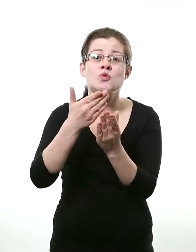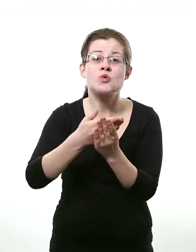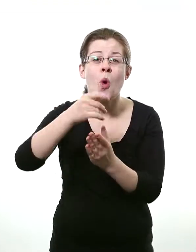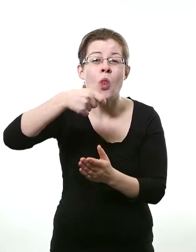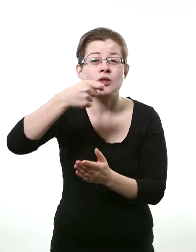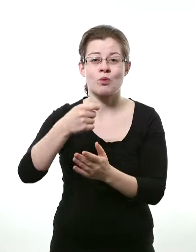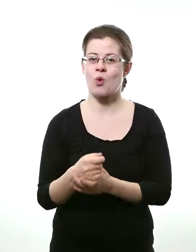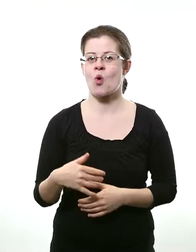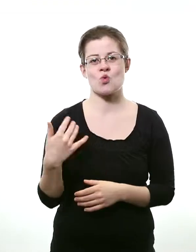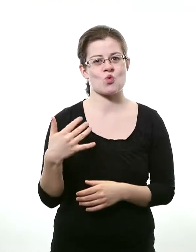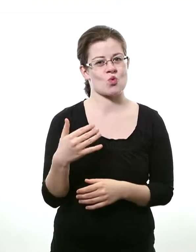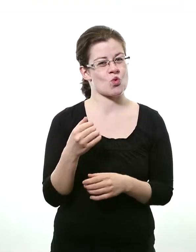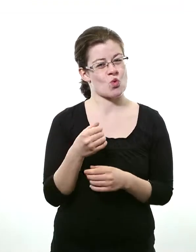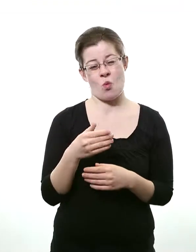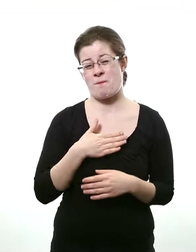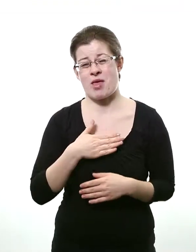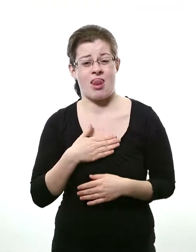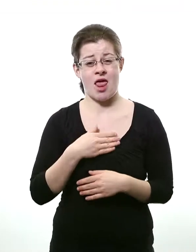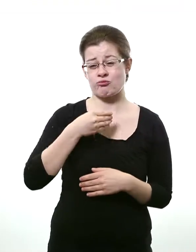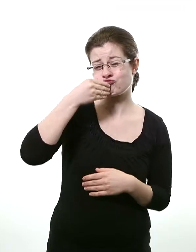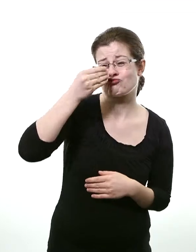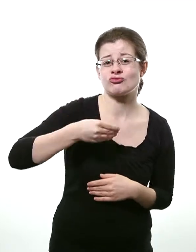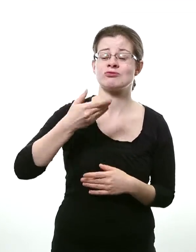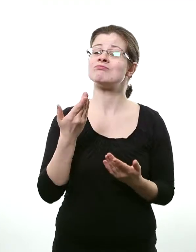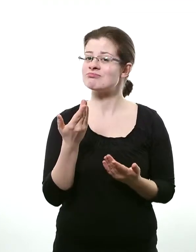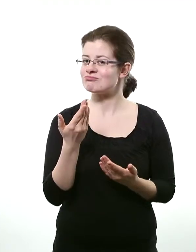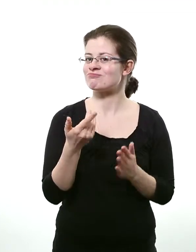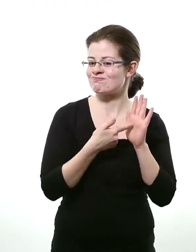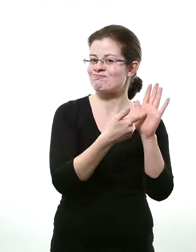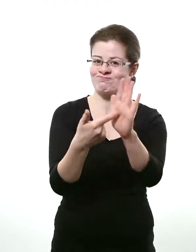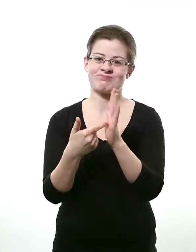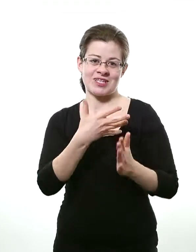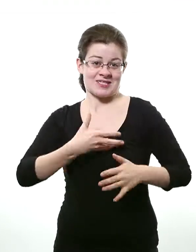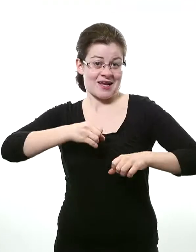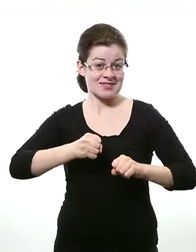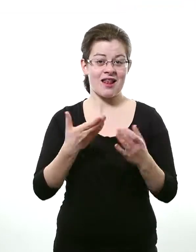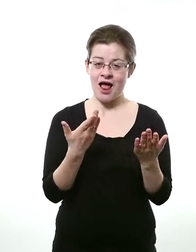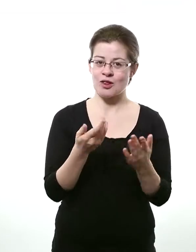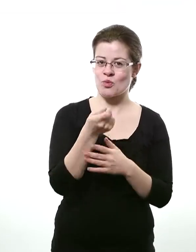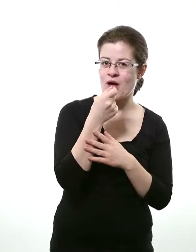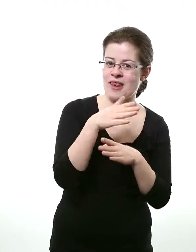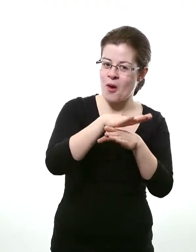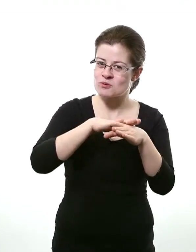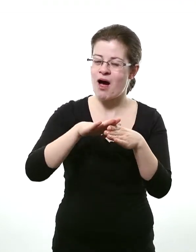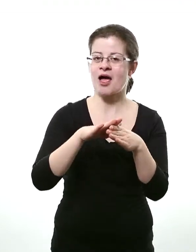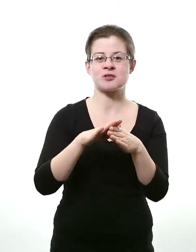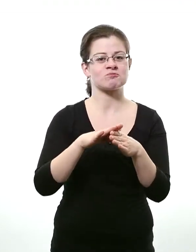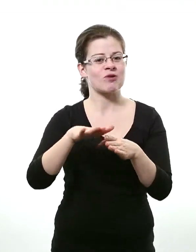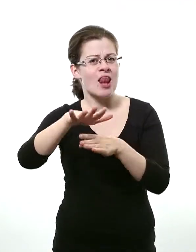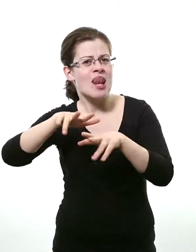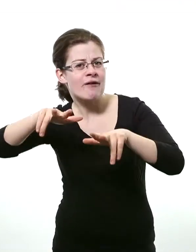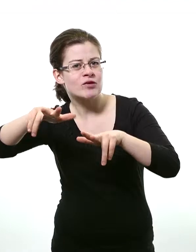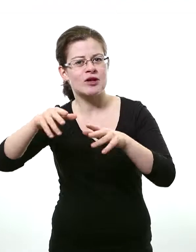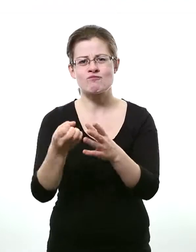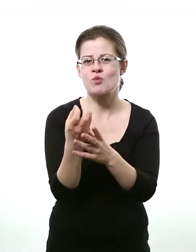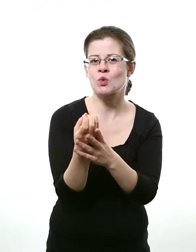Das ist ein Zeichen dafür, dass man einfach mit Sachsen-Anhalt und der Ernährungsgüterbranche und der landwirtschaftlichen Urproduktion gute